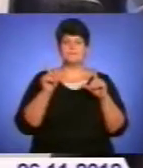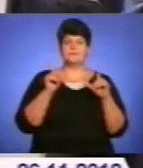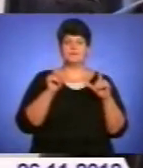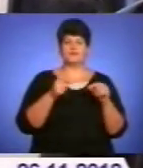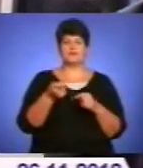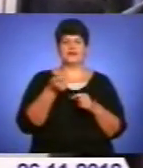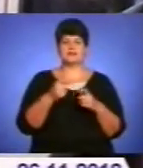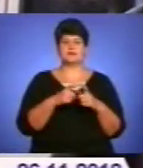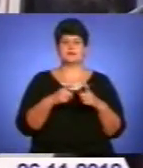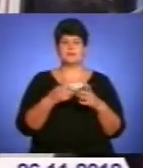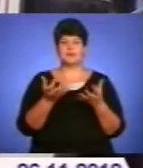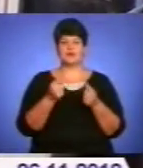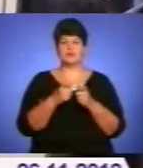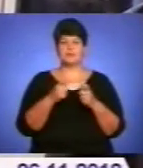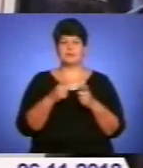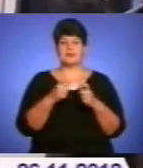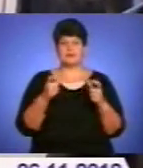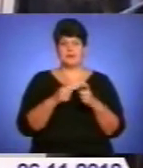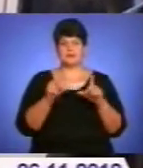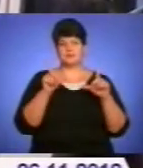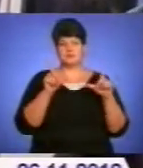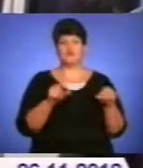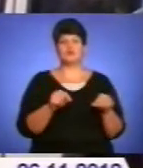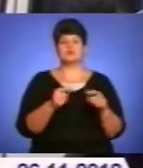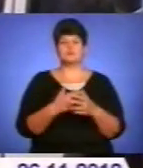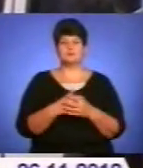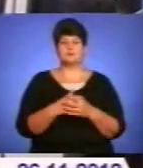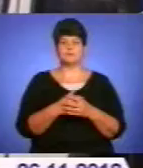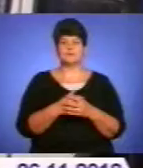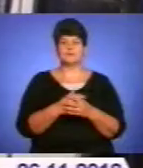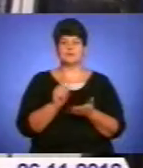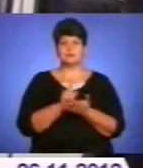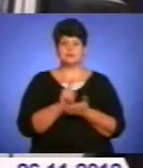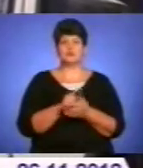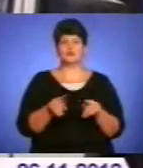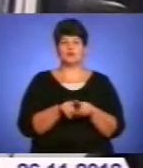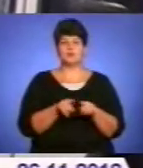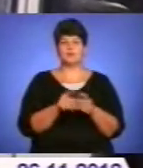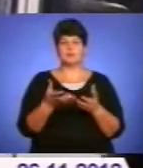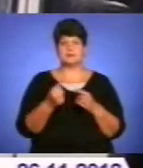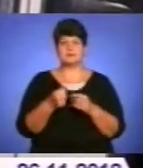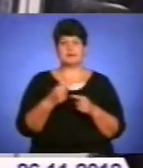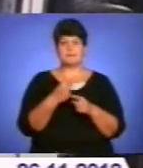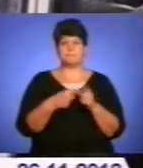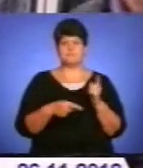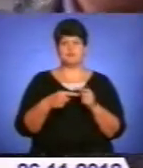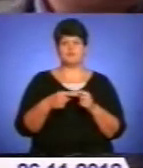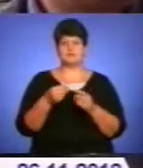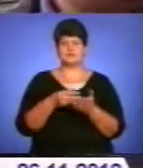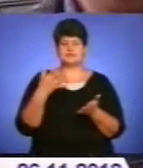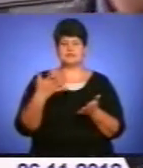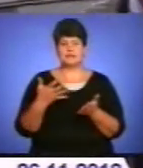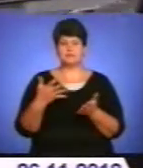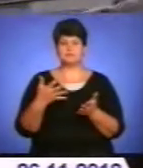касу беруть билети, пільгові нульові перевозимо з такими пільговиками. І пенсійні теж беруть за півціни. Та все, хто має